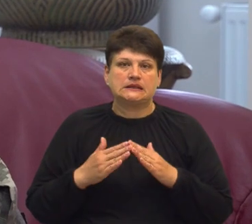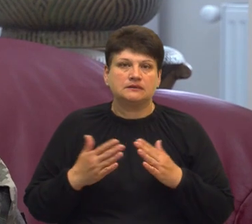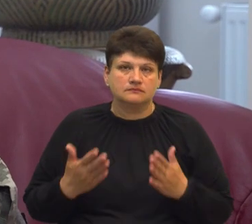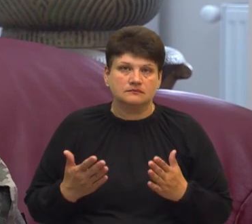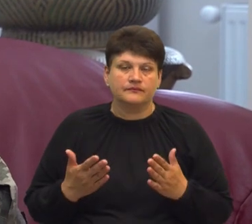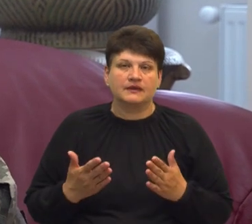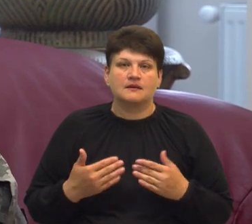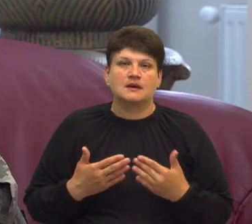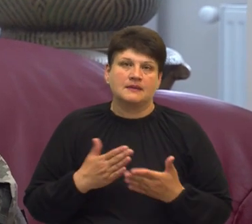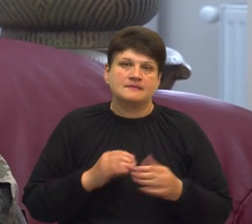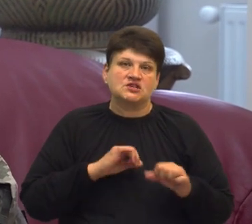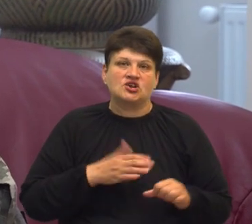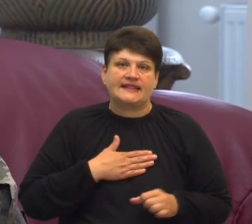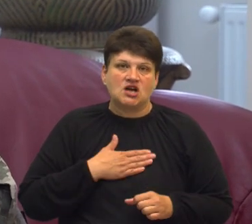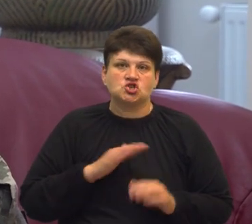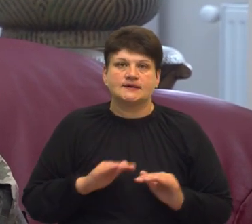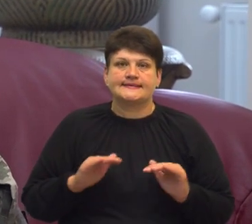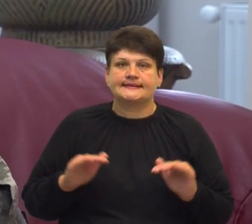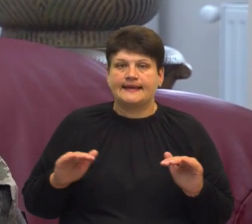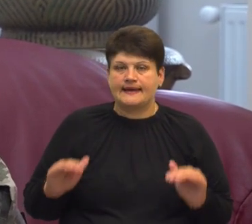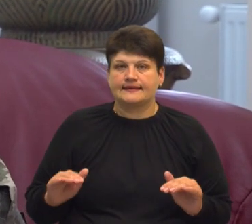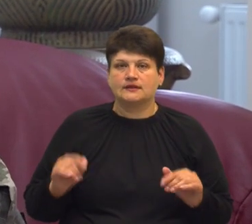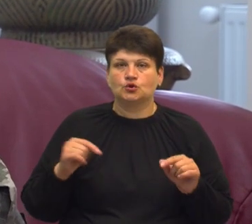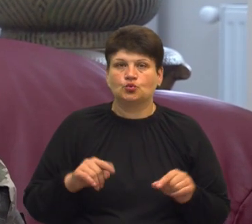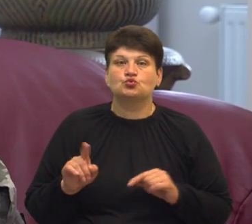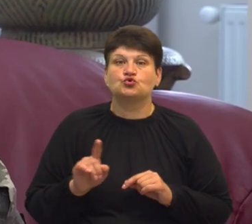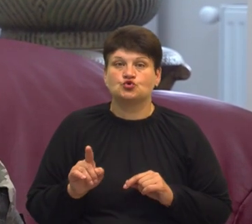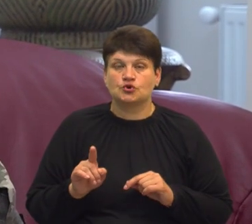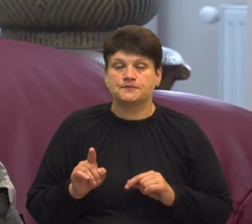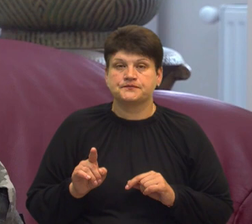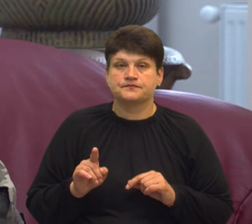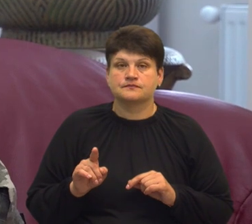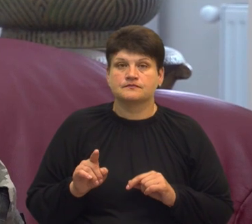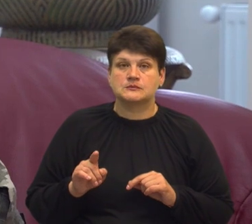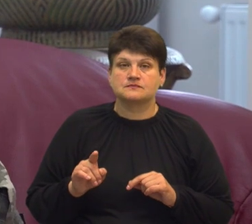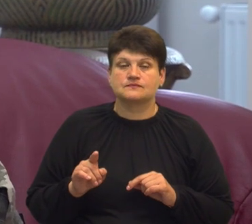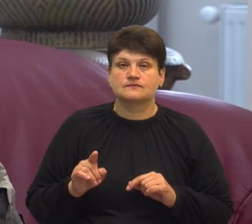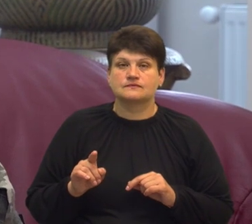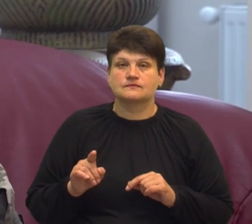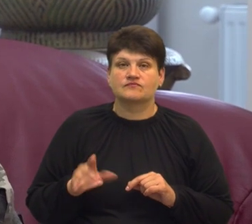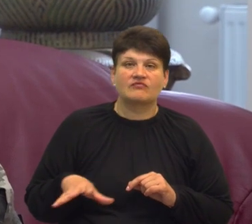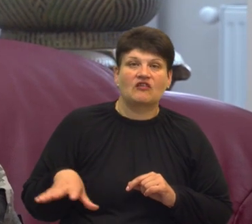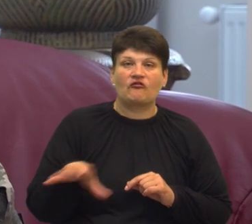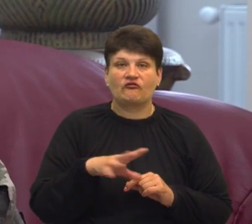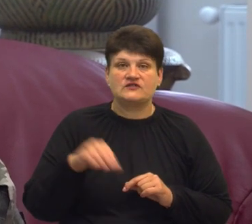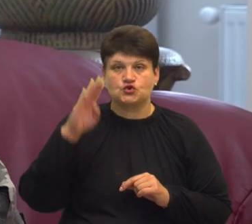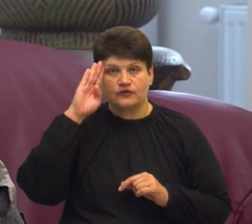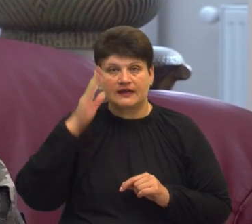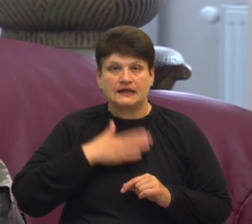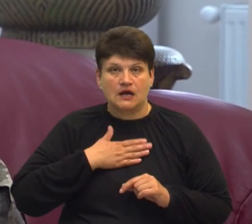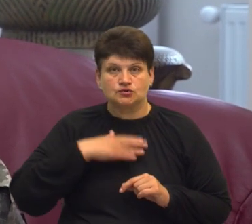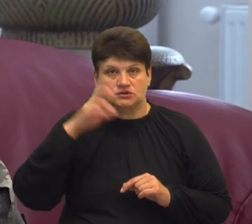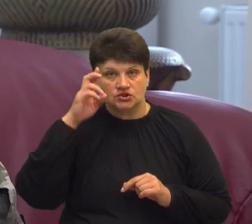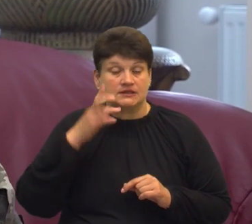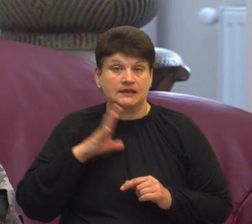захищати наших дітей. Тому що якщо всі чоловіки нашої країни не